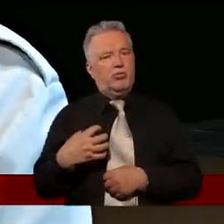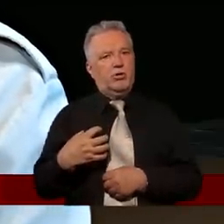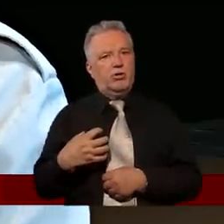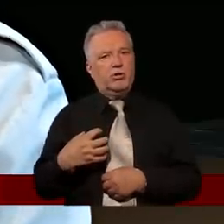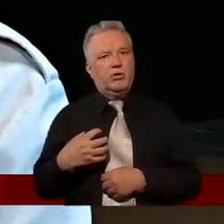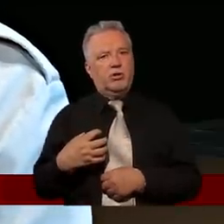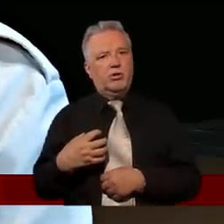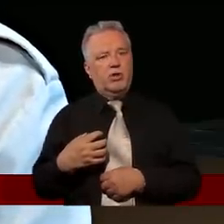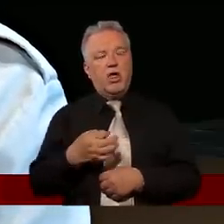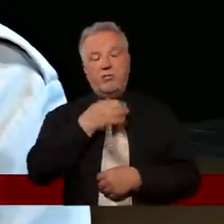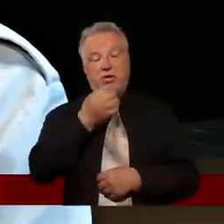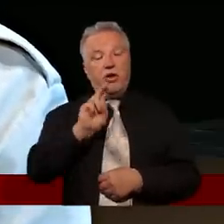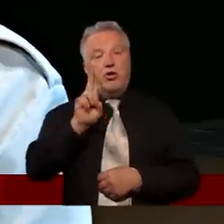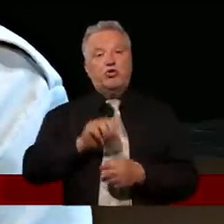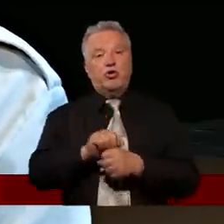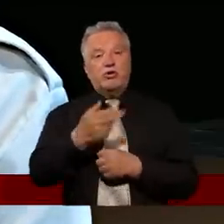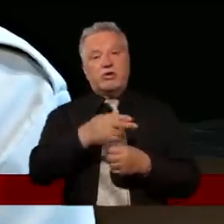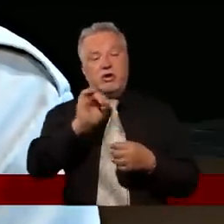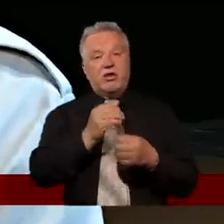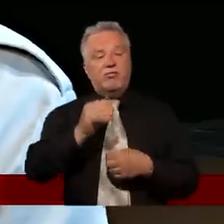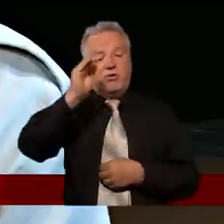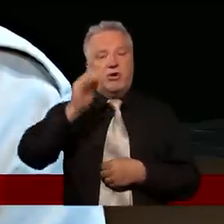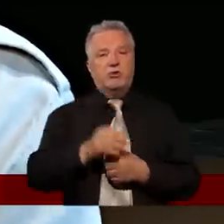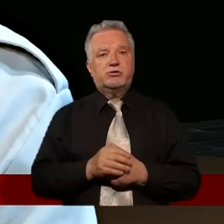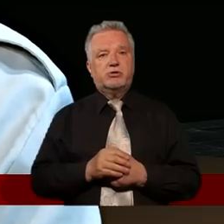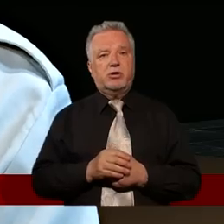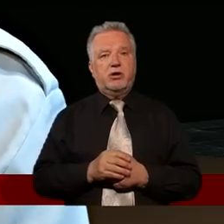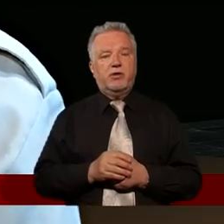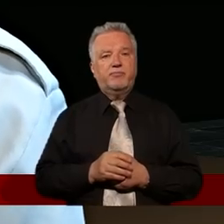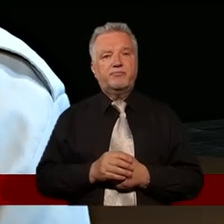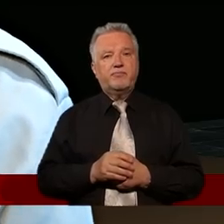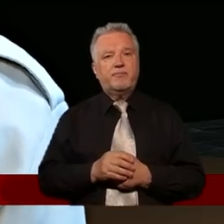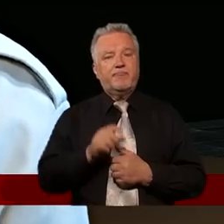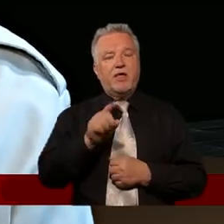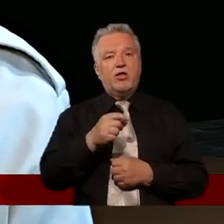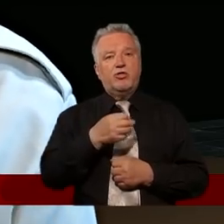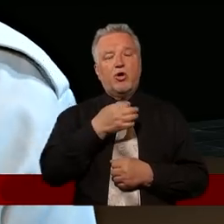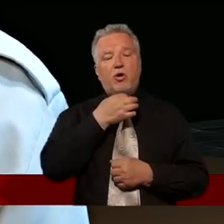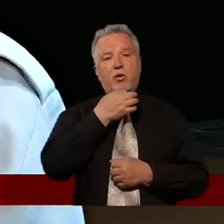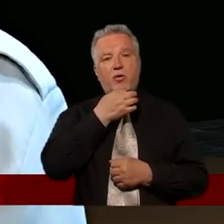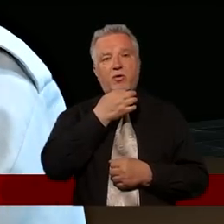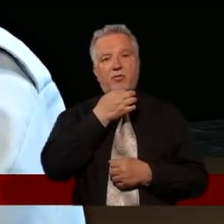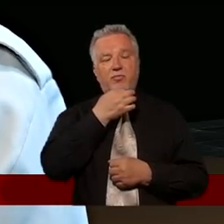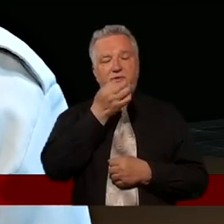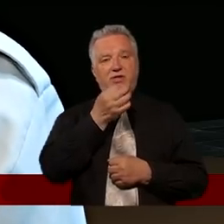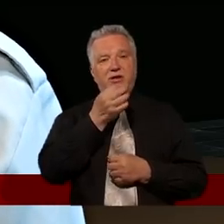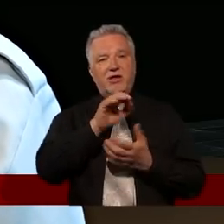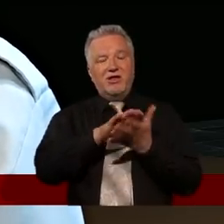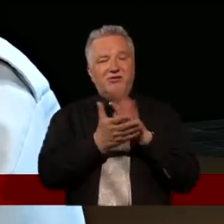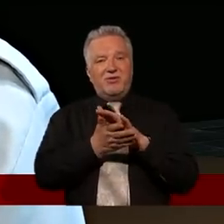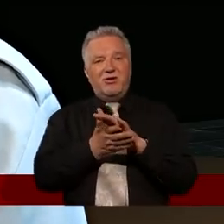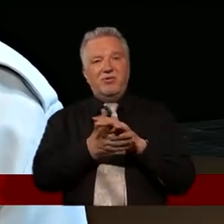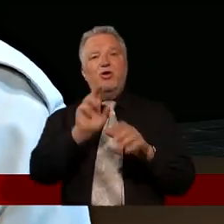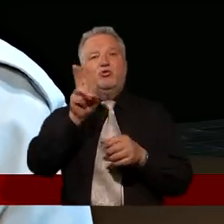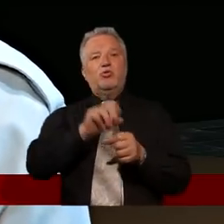pytanie, które, kto jest największy też w Królestwie Nibus, jakby trochę było, wynikało, a który z nas jest najlepszy? Chociaż może to jest